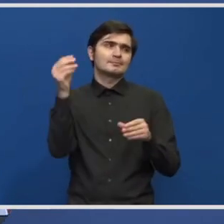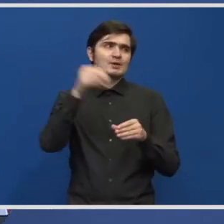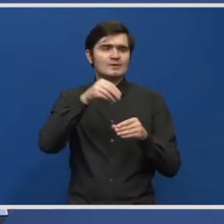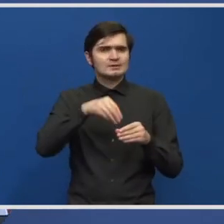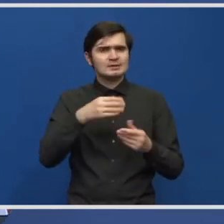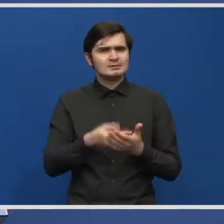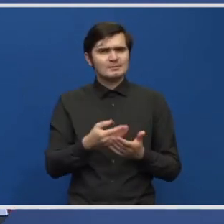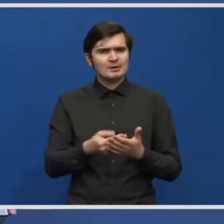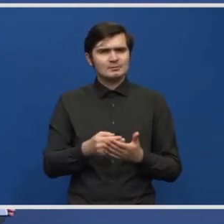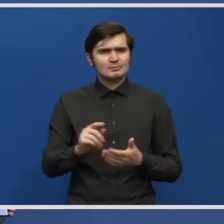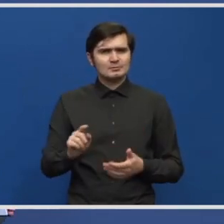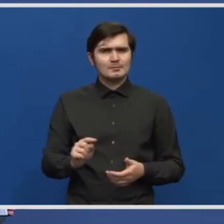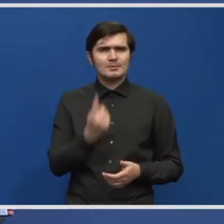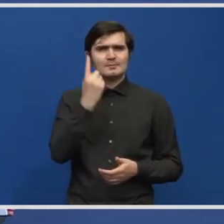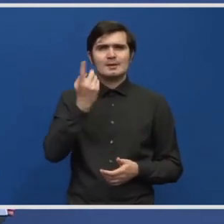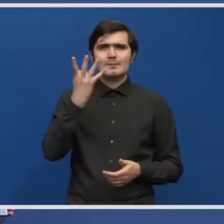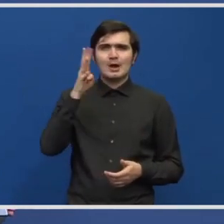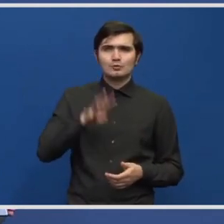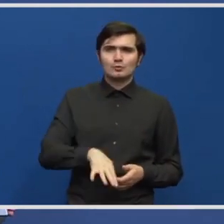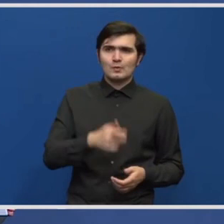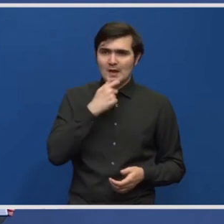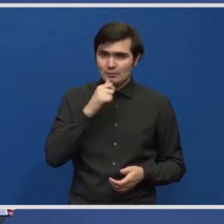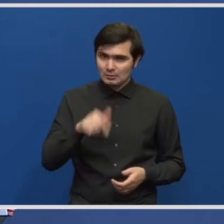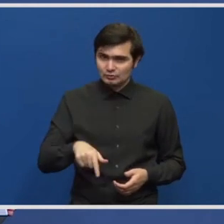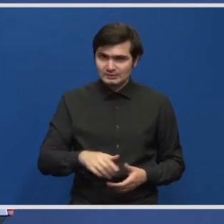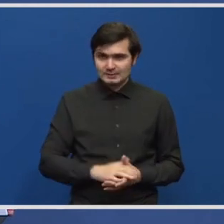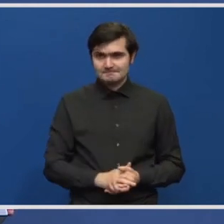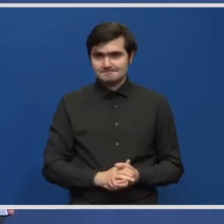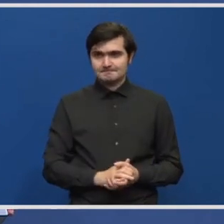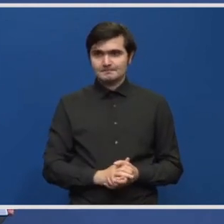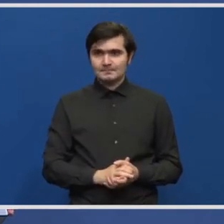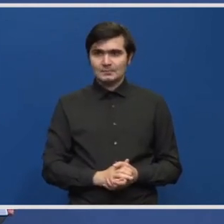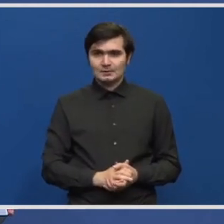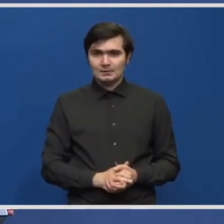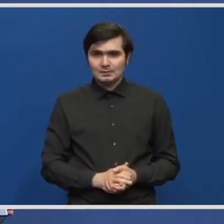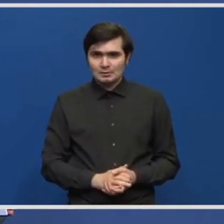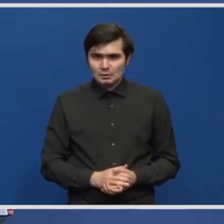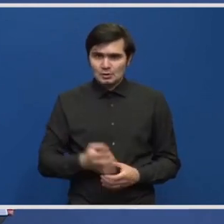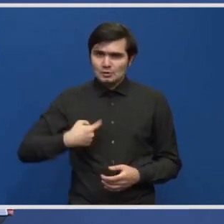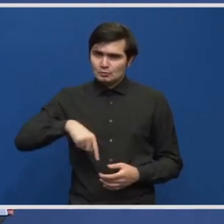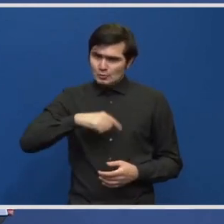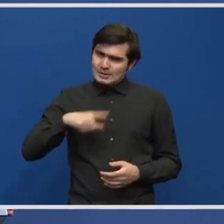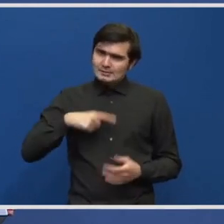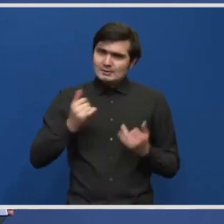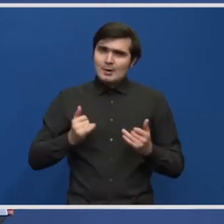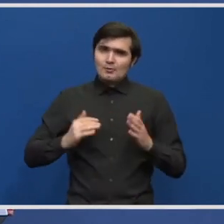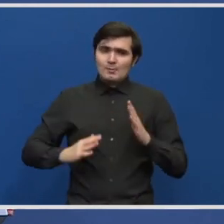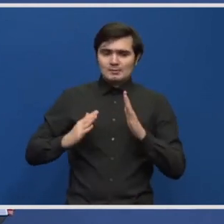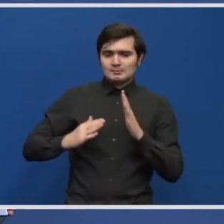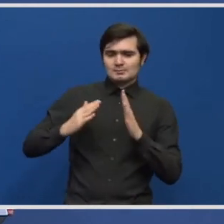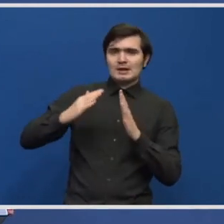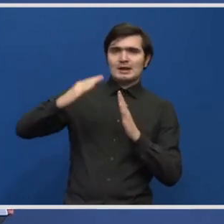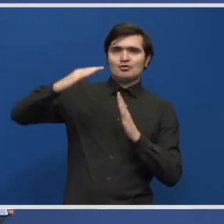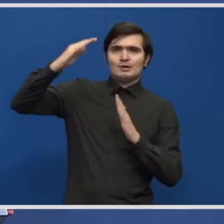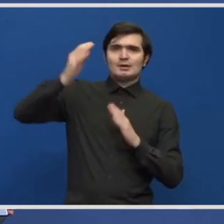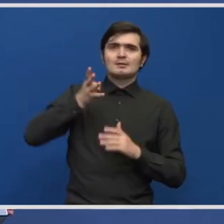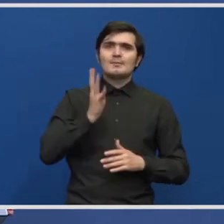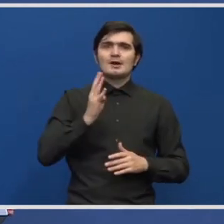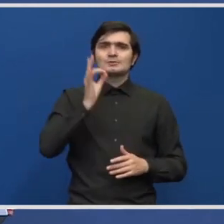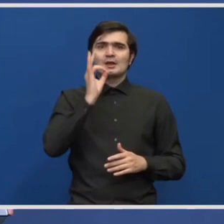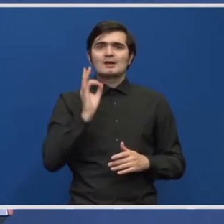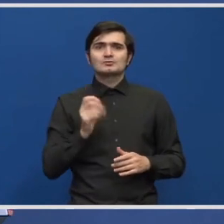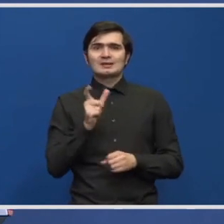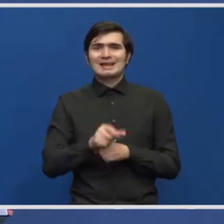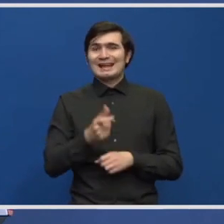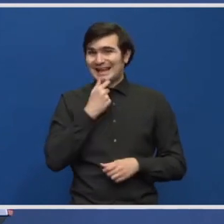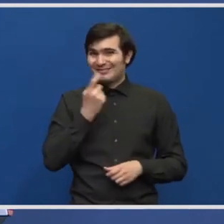patru luni ale anului. Suntem undeva creștere de 14% față de anul